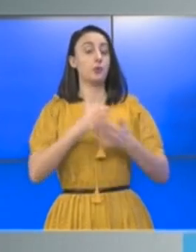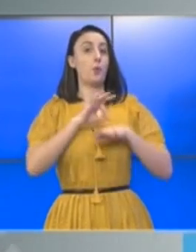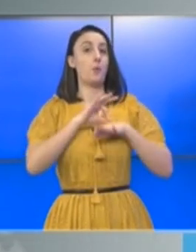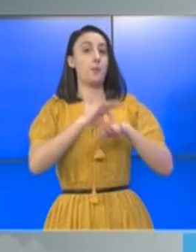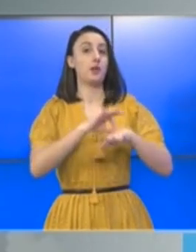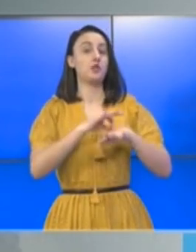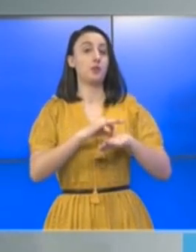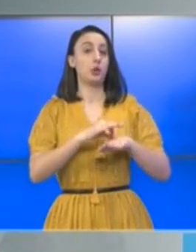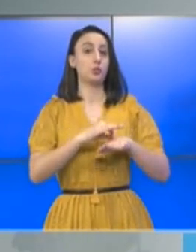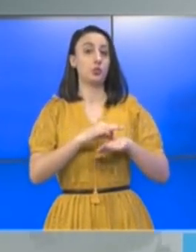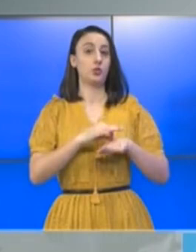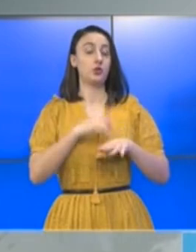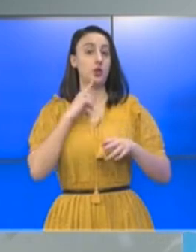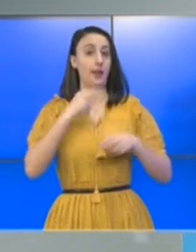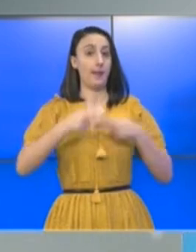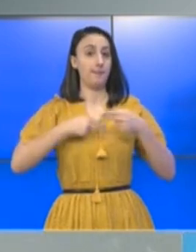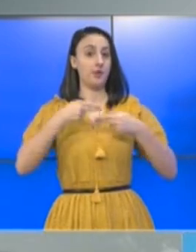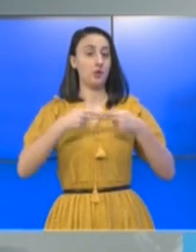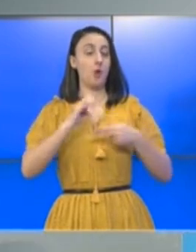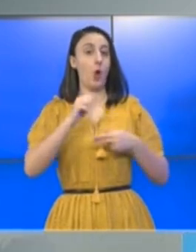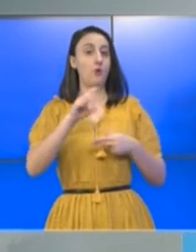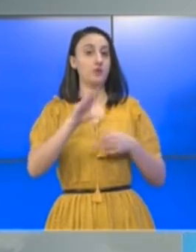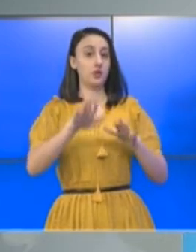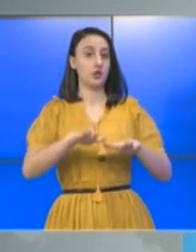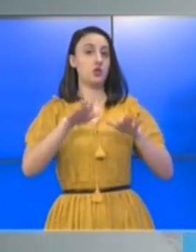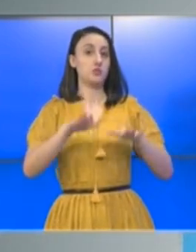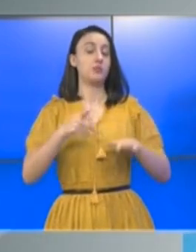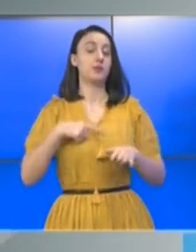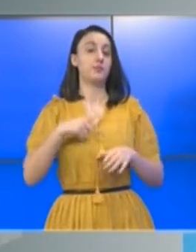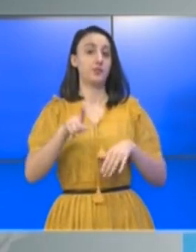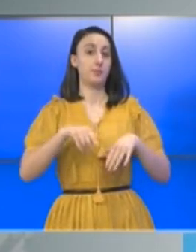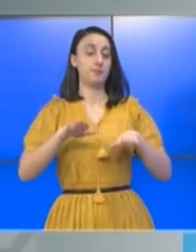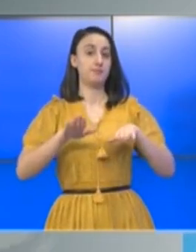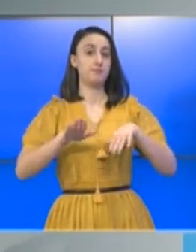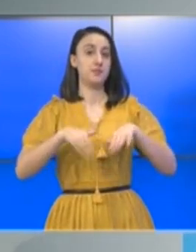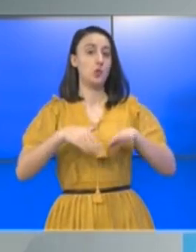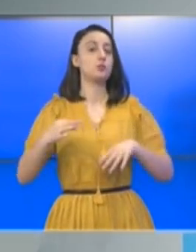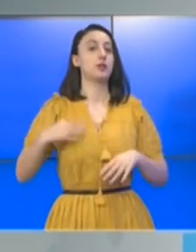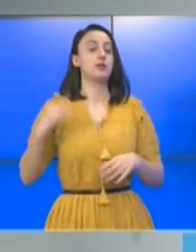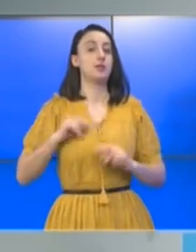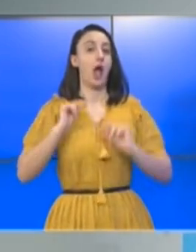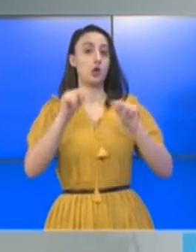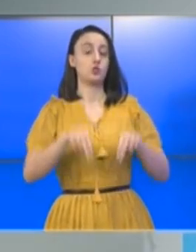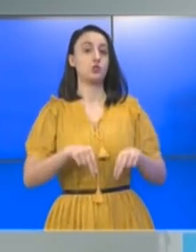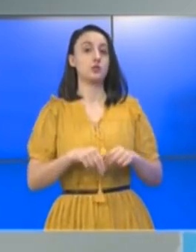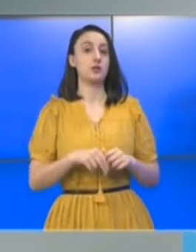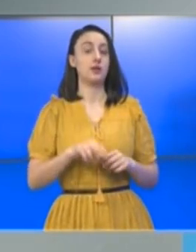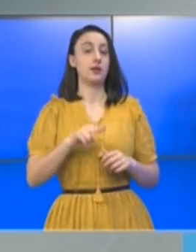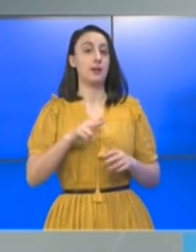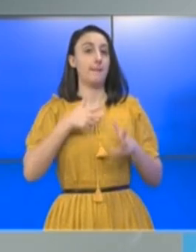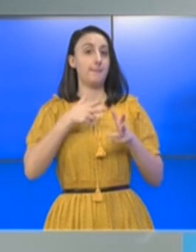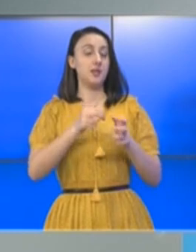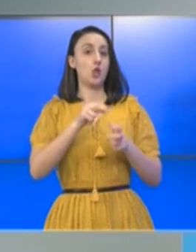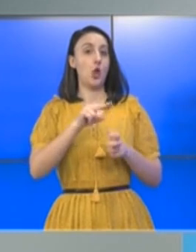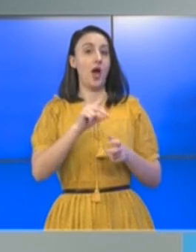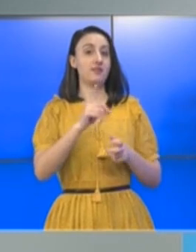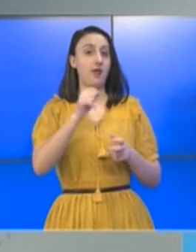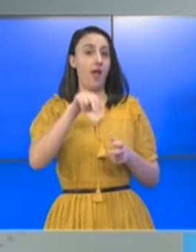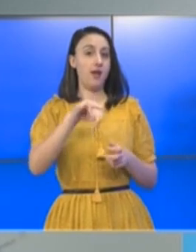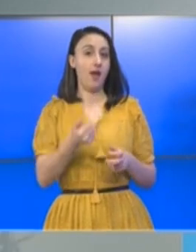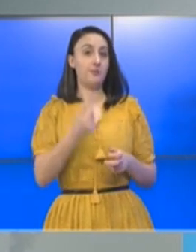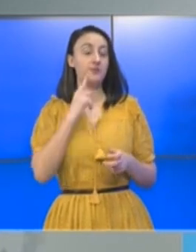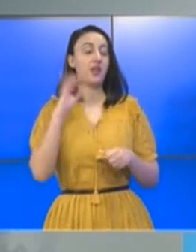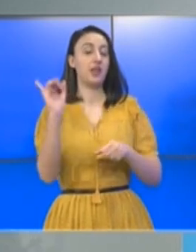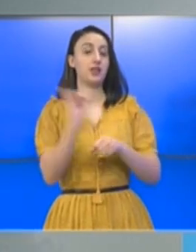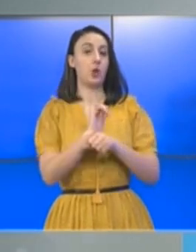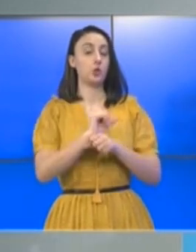Managementul Clinic și Epidemiologic al COVID-19 din Ministerul Sănătății, a ajuns Adriana Pistol, directorul Centrului